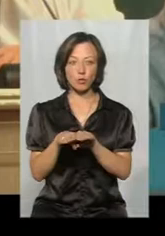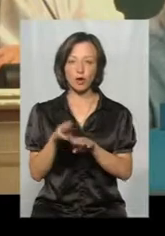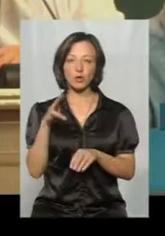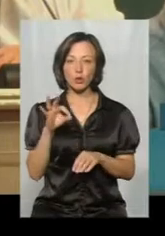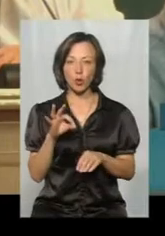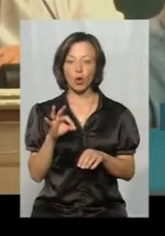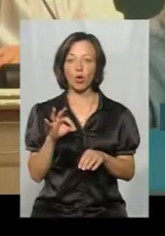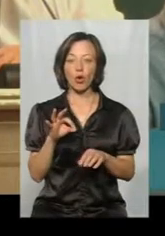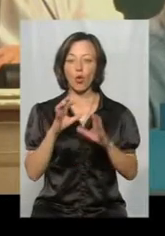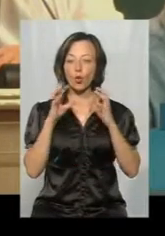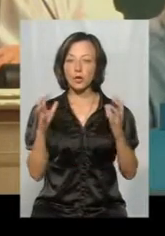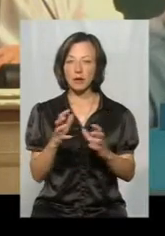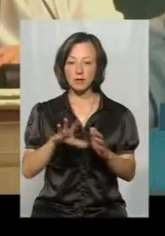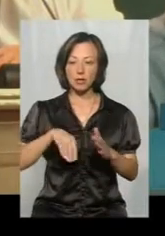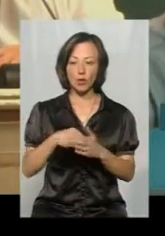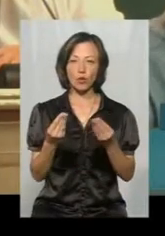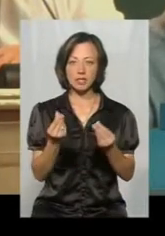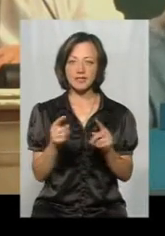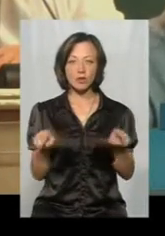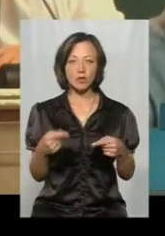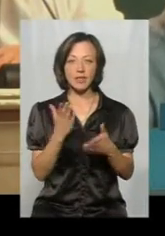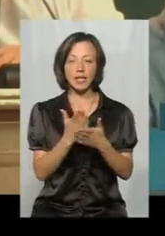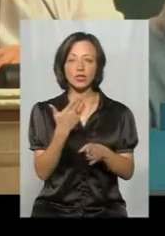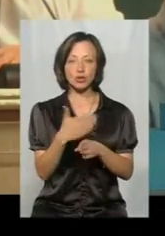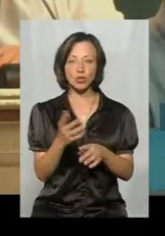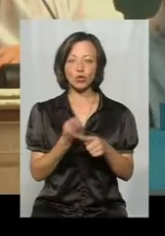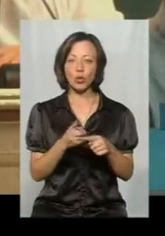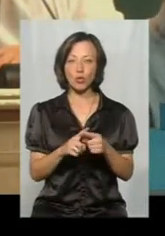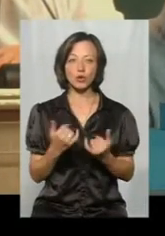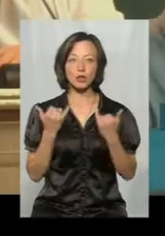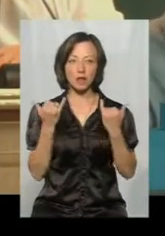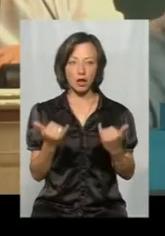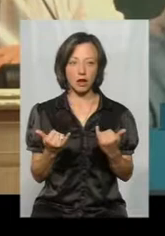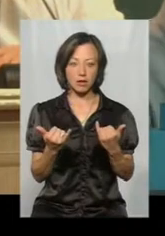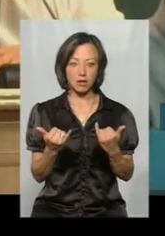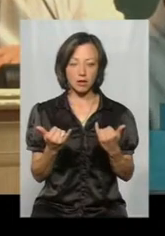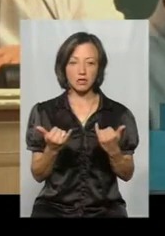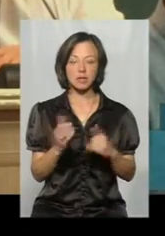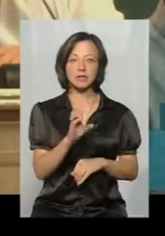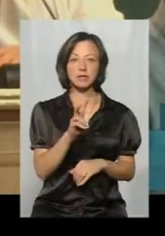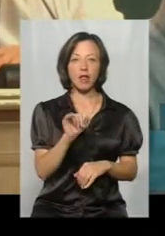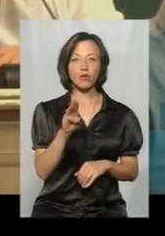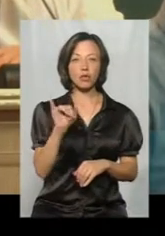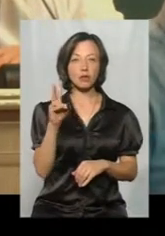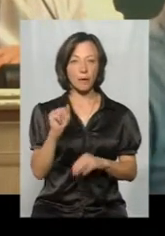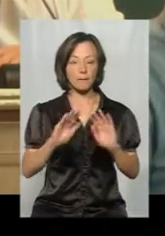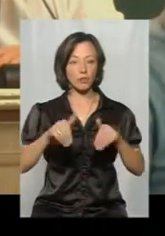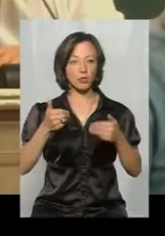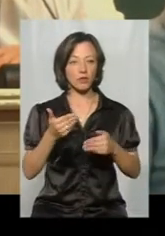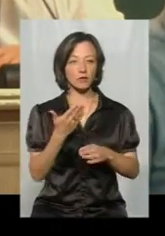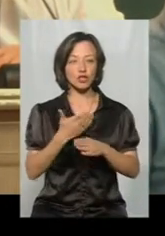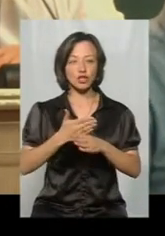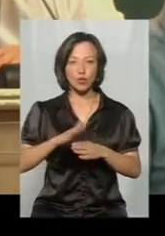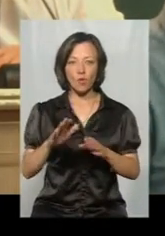утримання за рахунок коштів засновника є частковим. Тому для Славутинки пропонувалося часткове